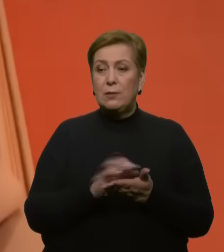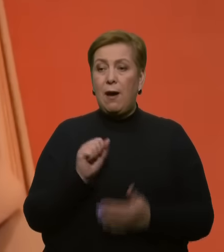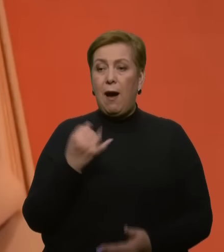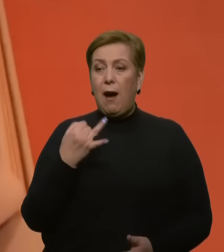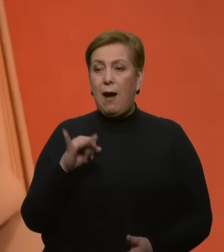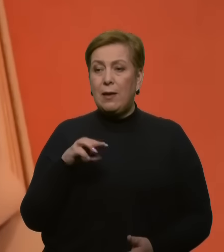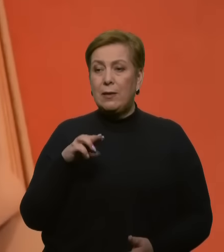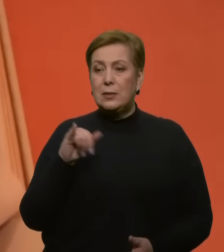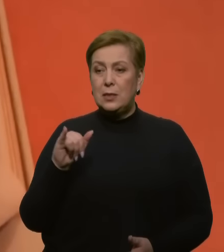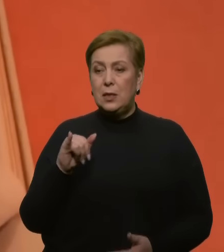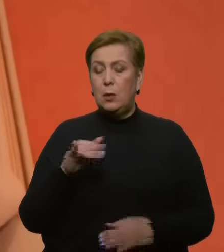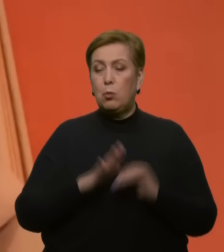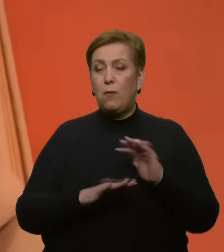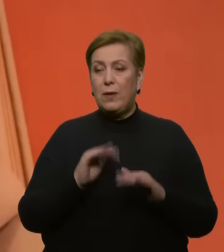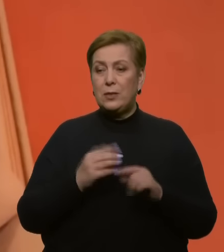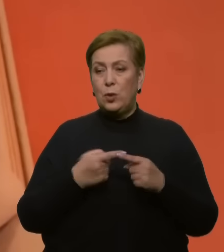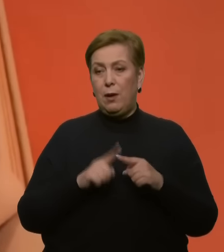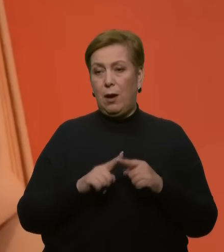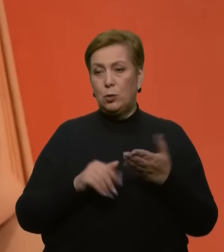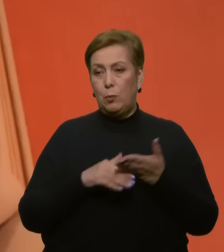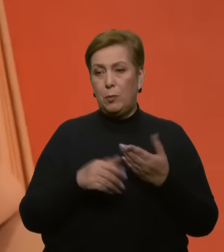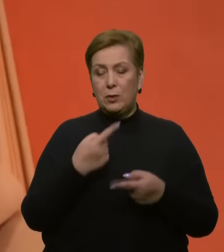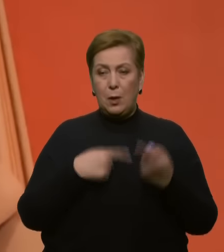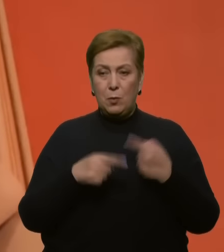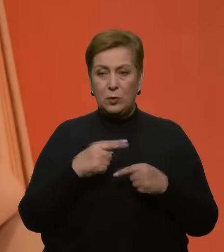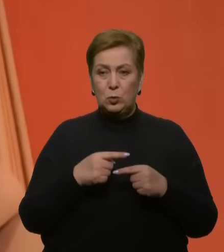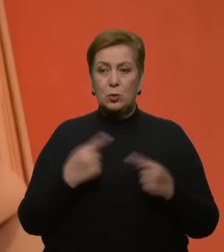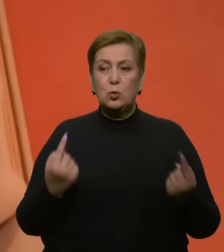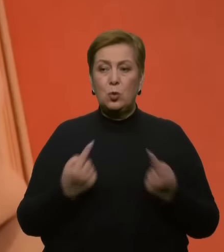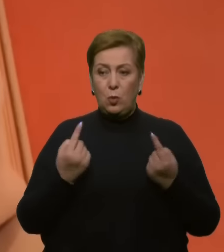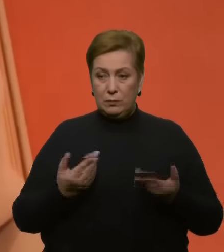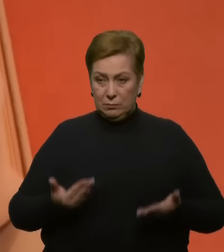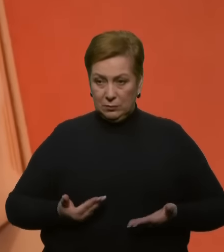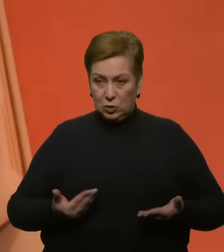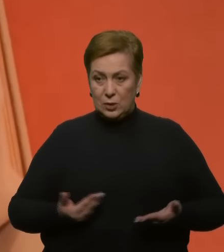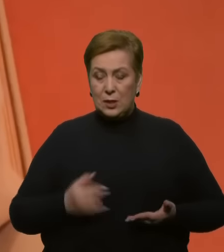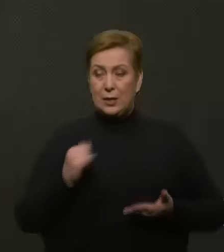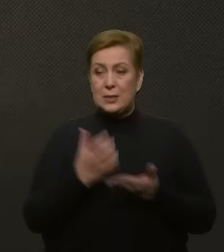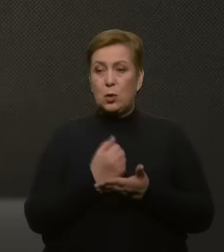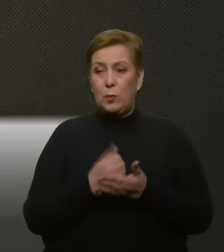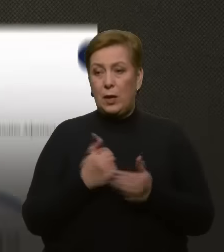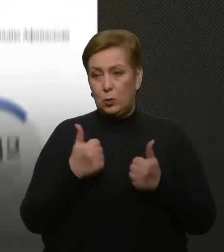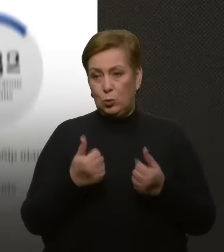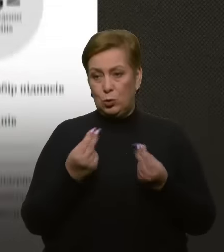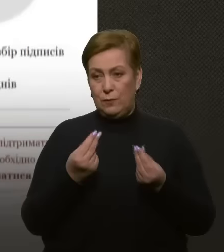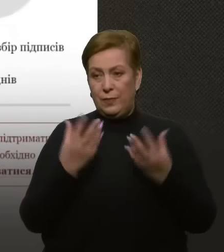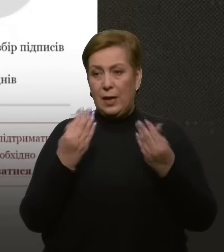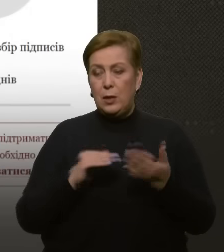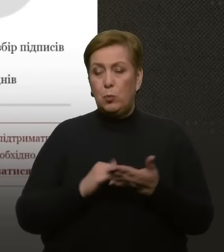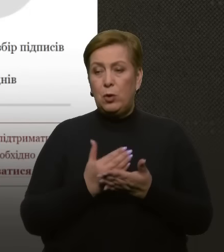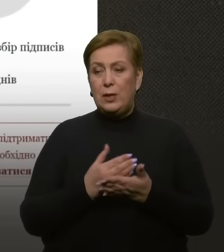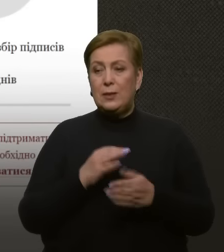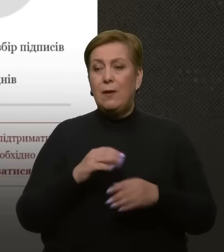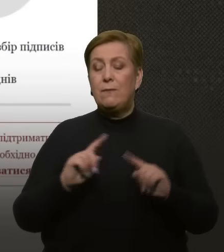яка їм допомогла, скажімо, повернутися до цивільного життя і заробляти хороші гроші. У День політв'язня 12